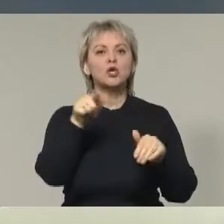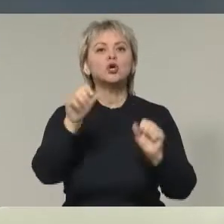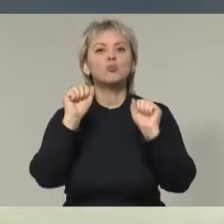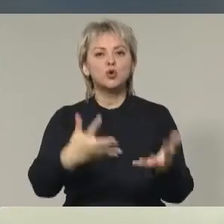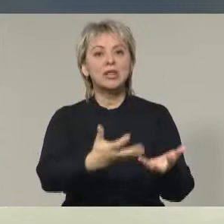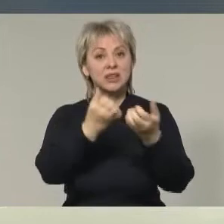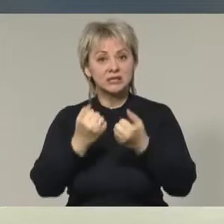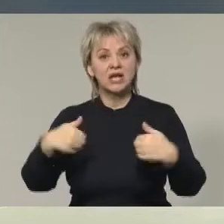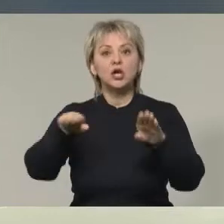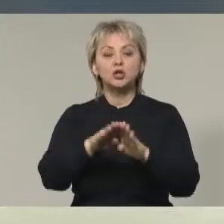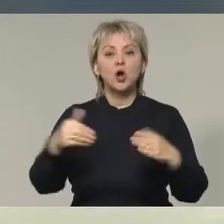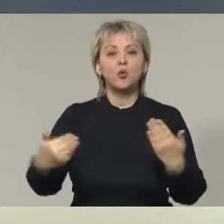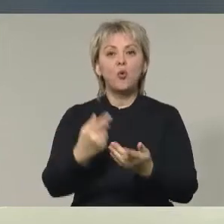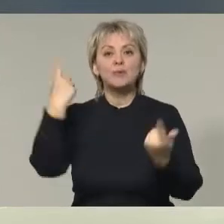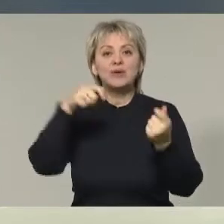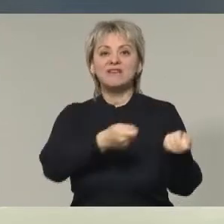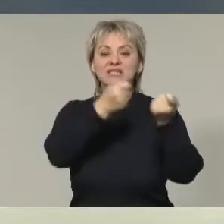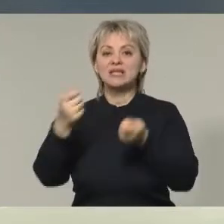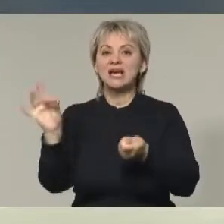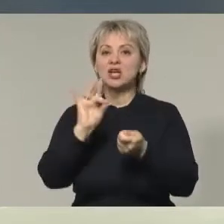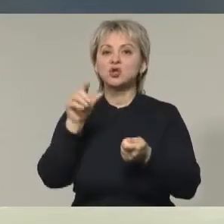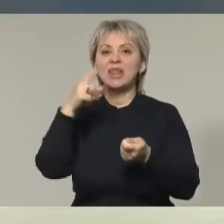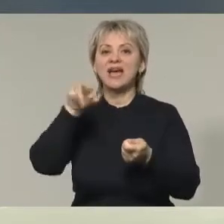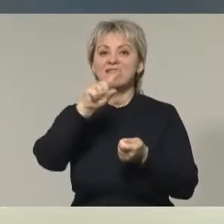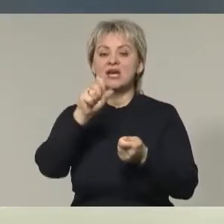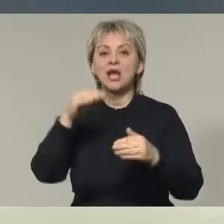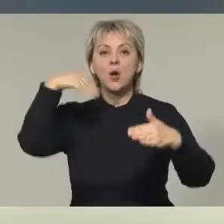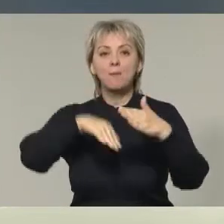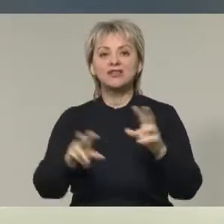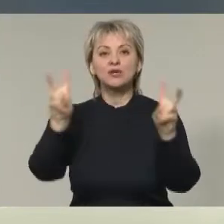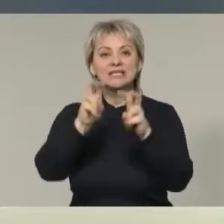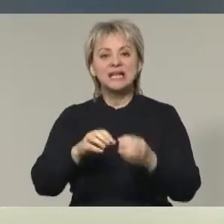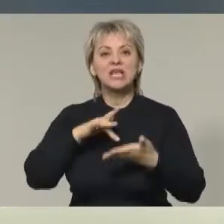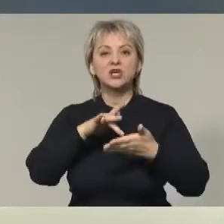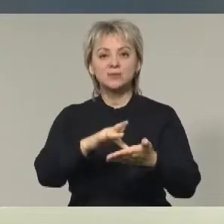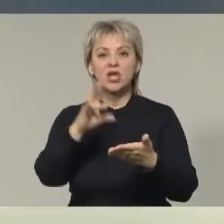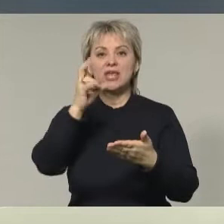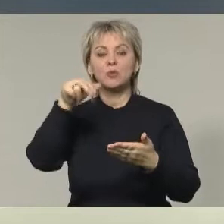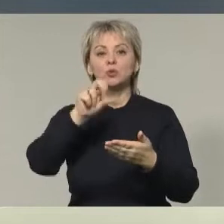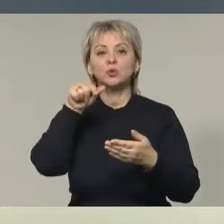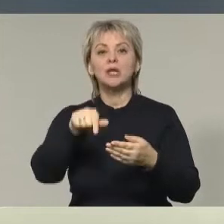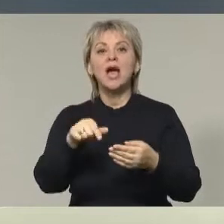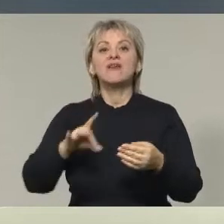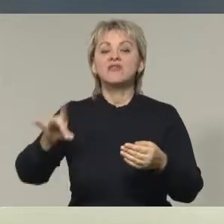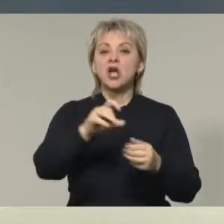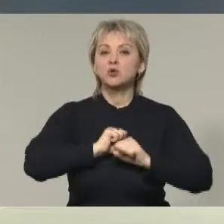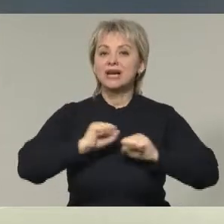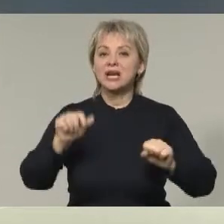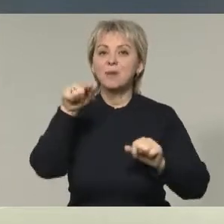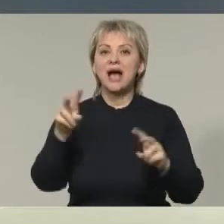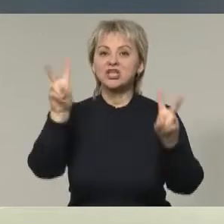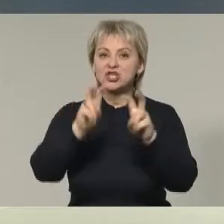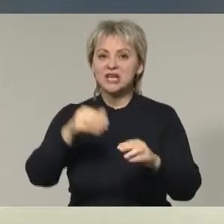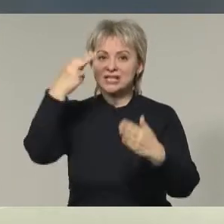можно достать. Такую новую легенду привезли ростовские дайверы из подводной исследовательской экспедиции «Нептун». В районе Крыма они